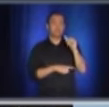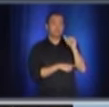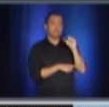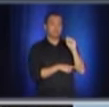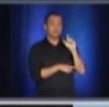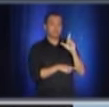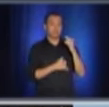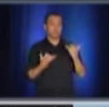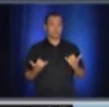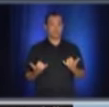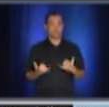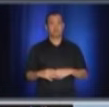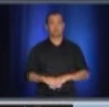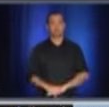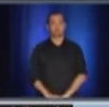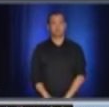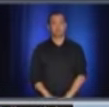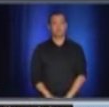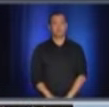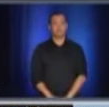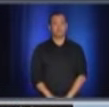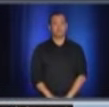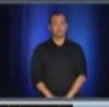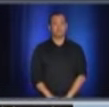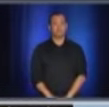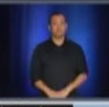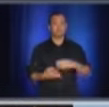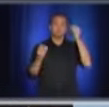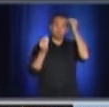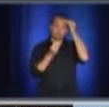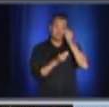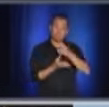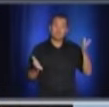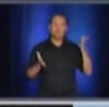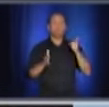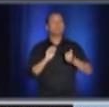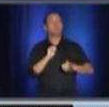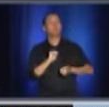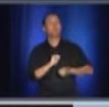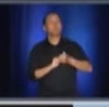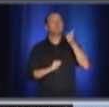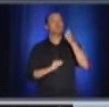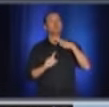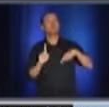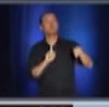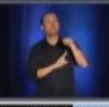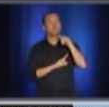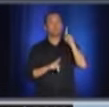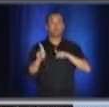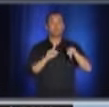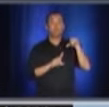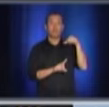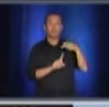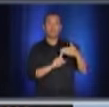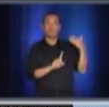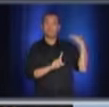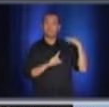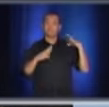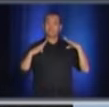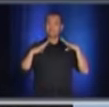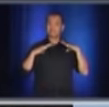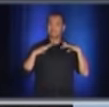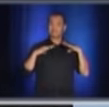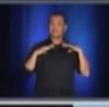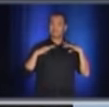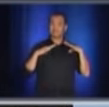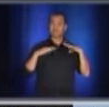Quelques mots en anglais maintenant. Comme je l'ai dit, la très grande majorité des Québécois ont pris les